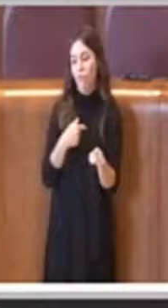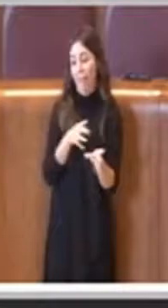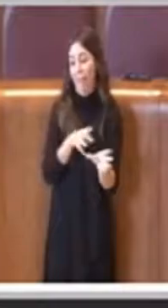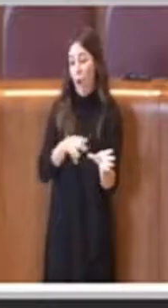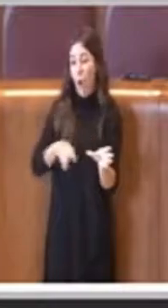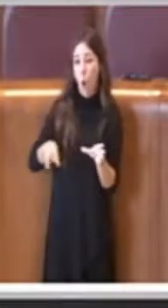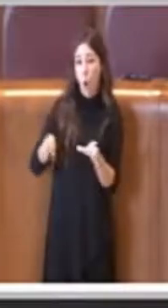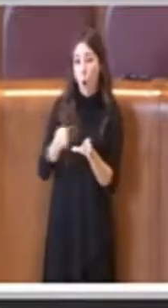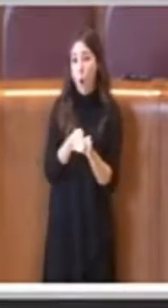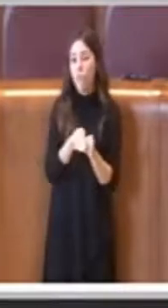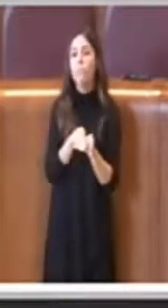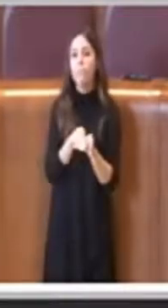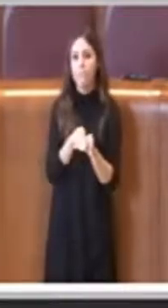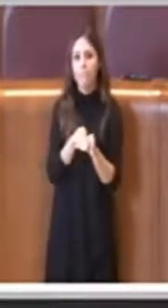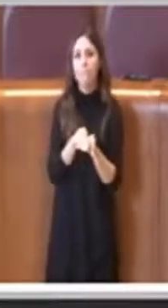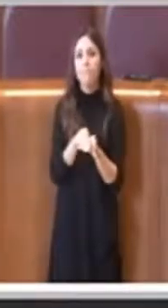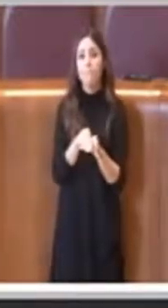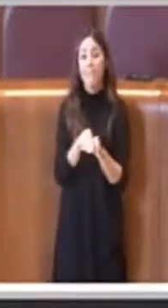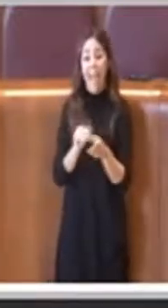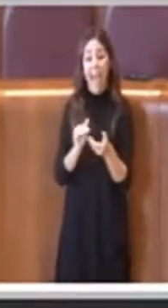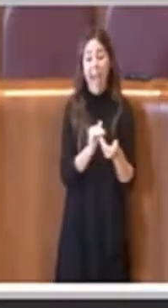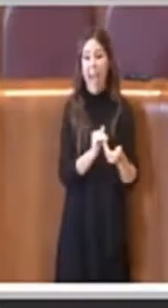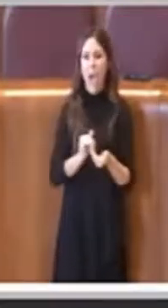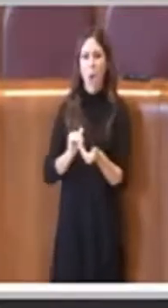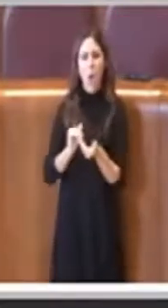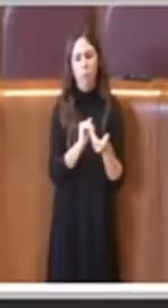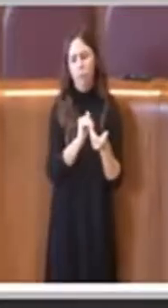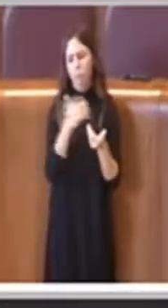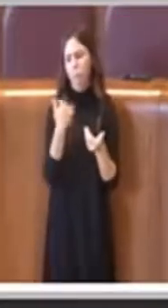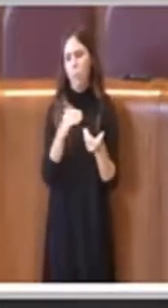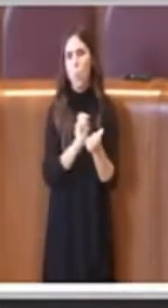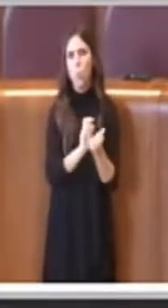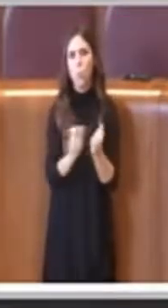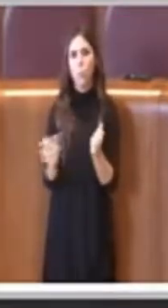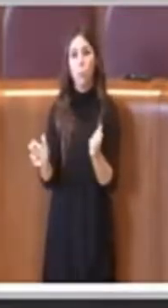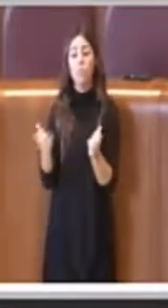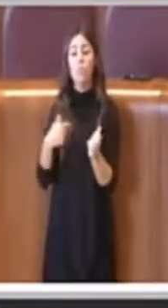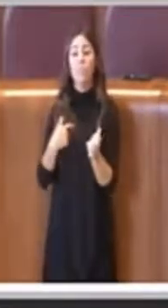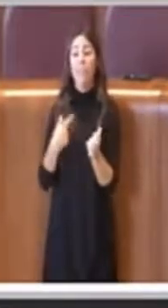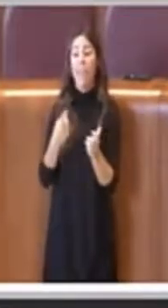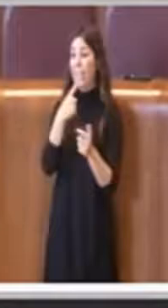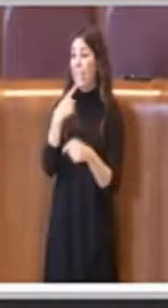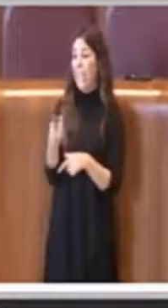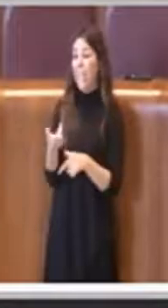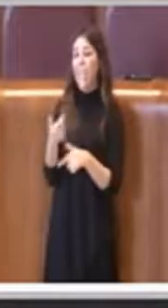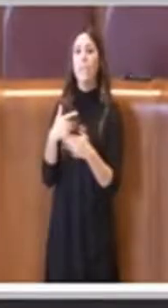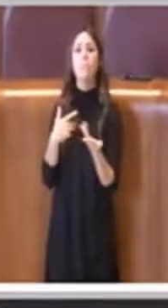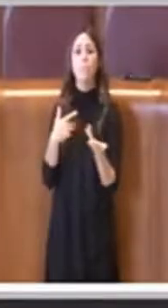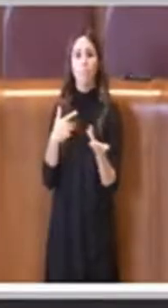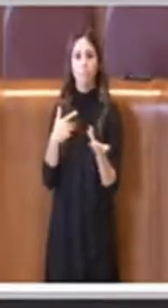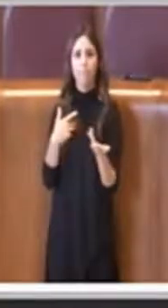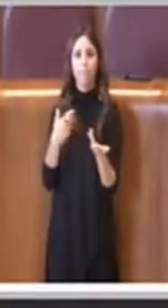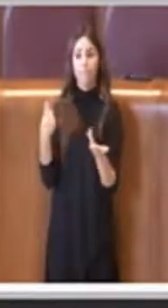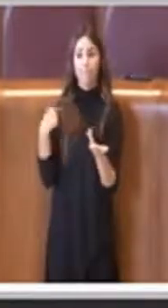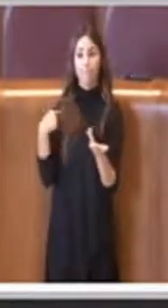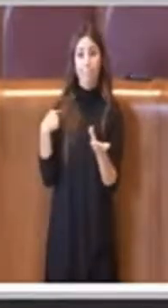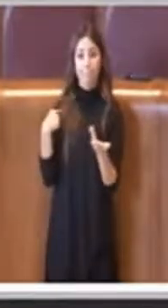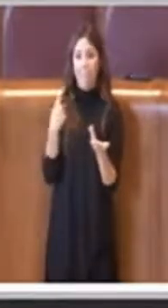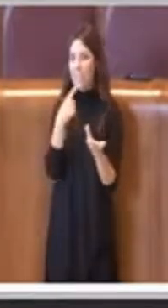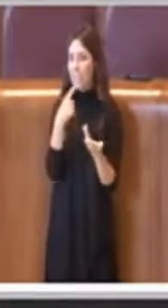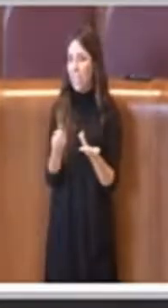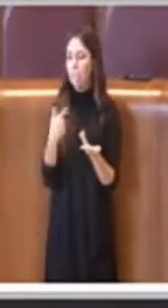molte associazioni a differenza di quanto si diceva ieri che sono state